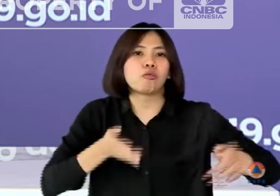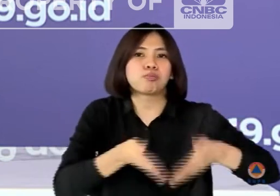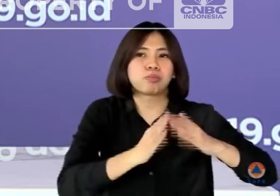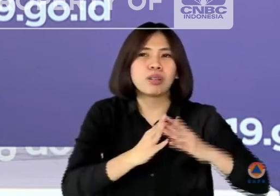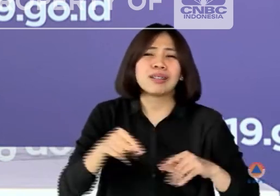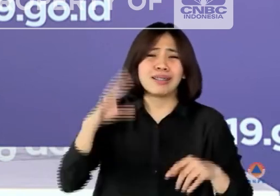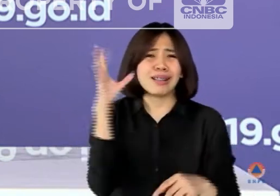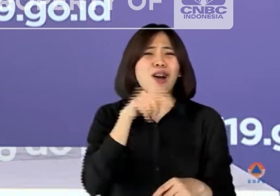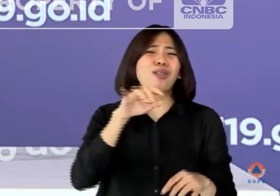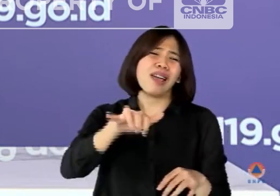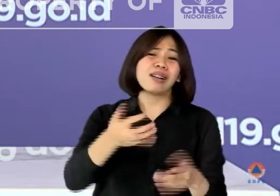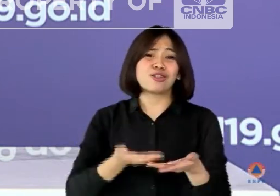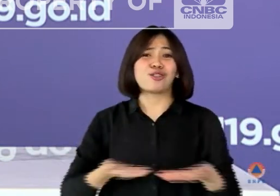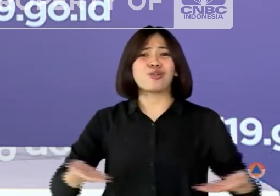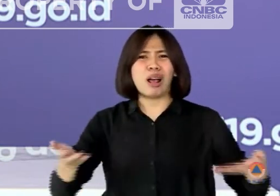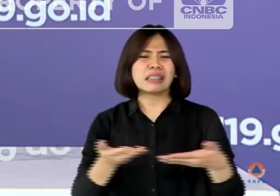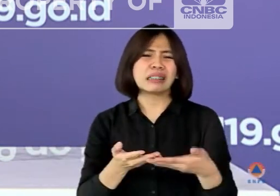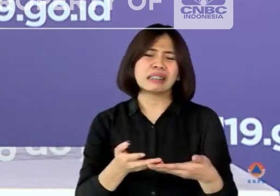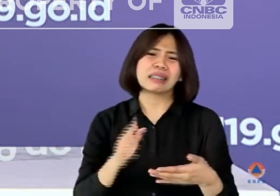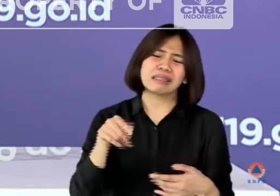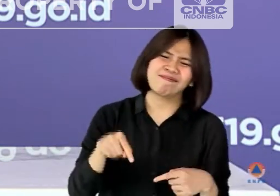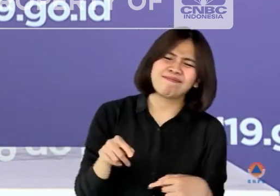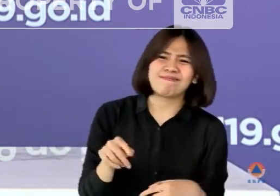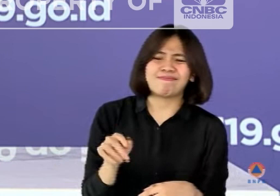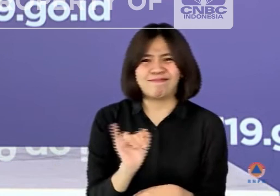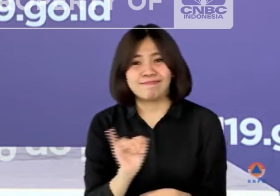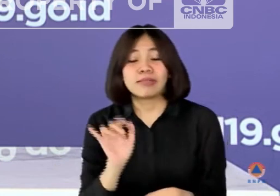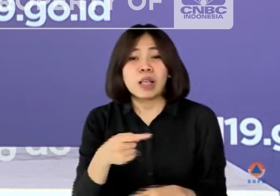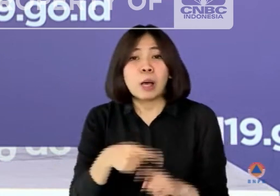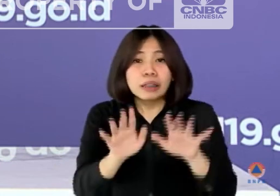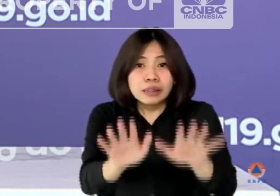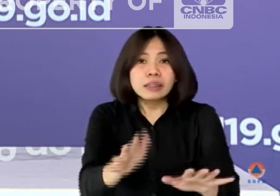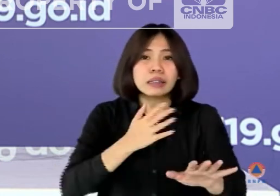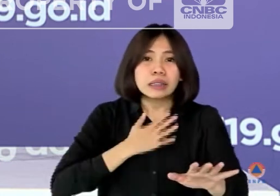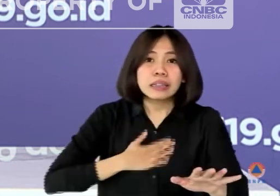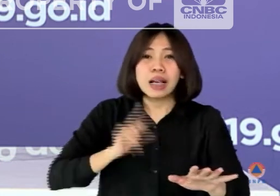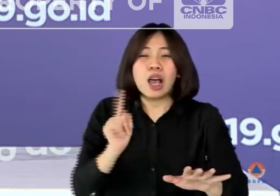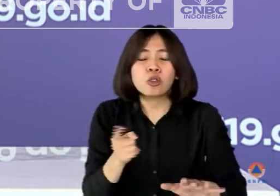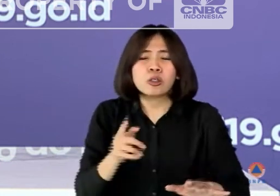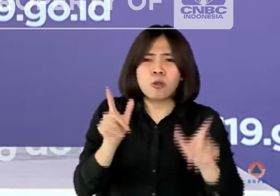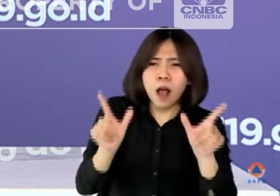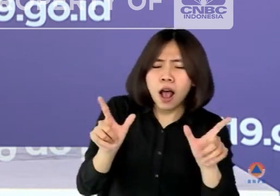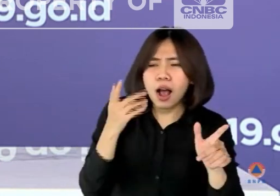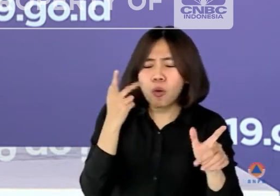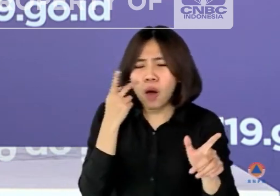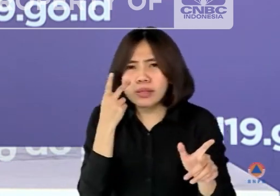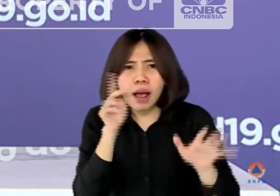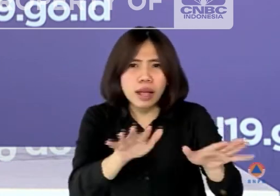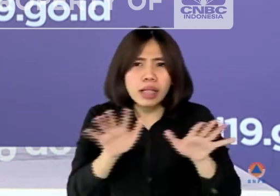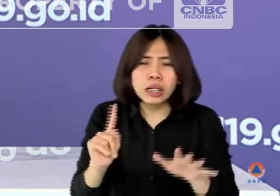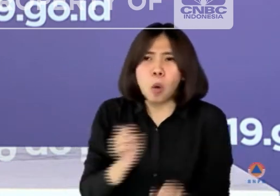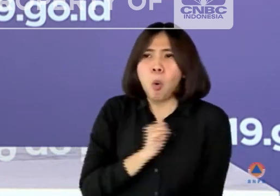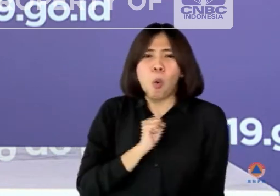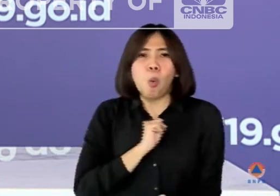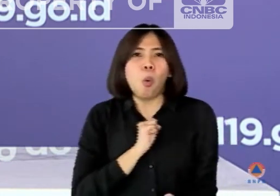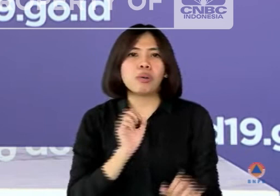ini sedang tidak baik-baik saja. Namun, dimohon kepada masyarakat untuk tetap waspada tanpa merasa takut secara